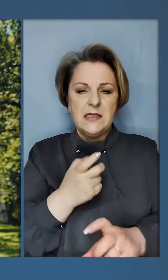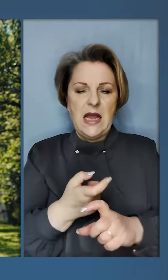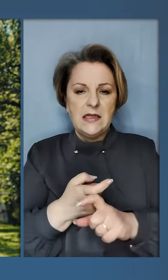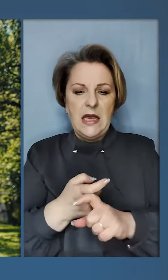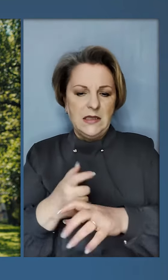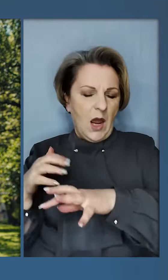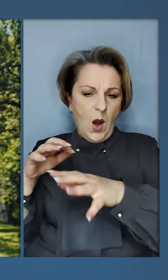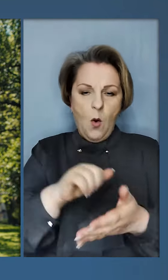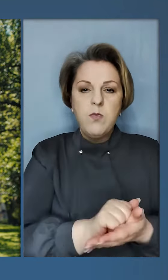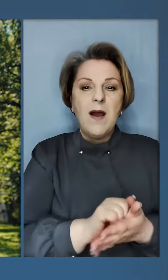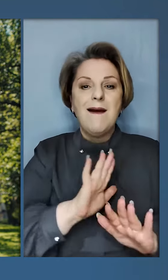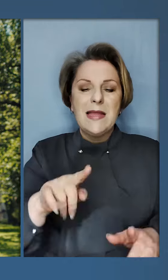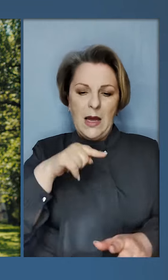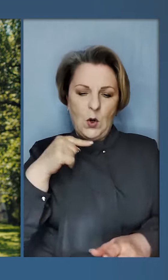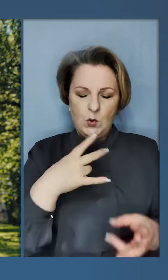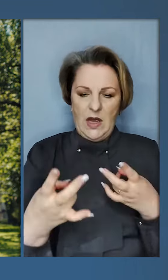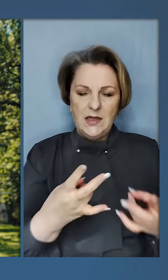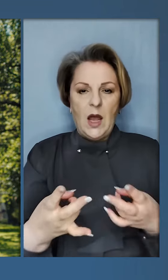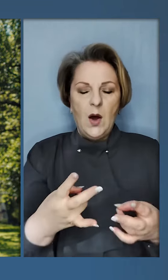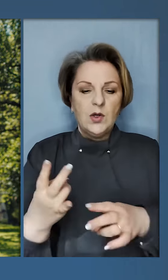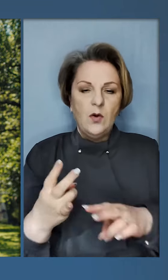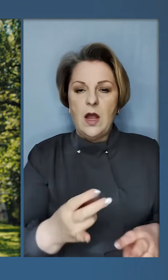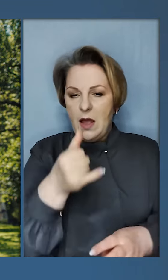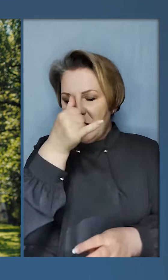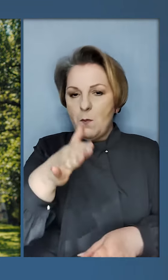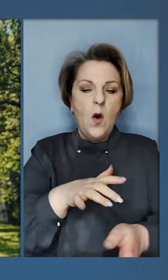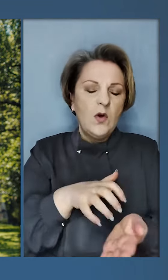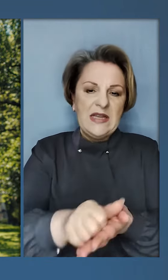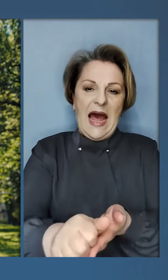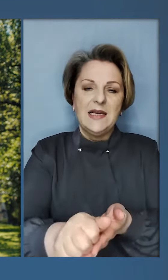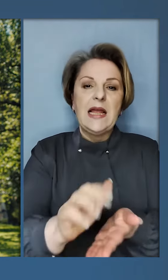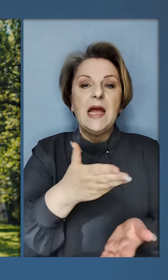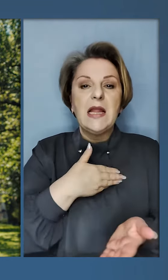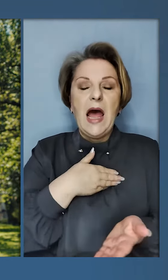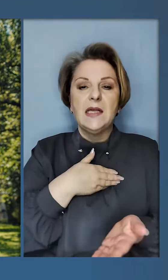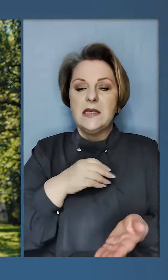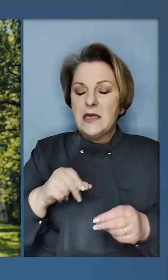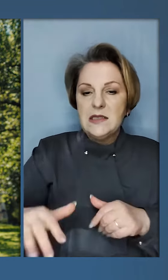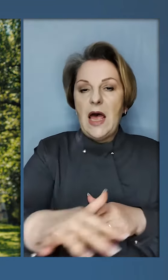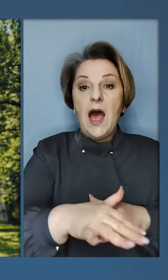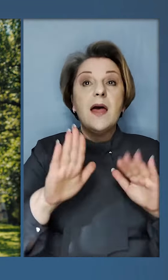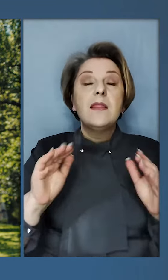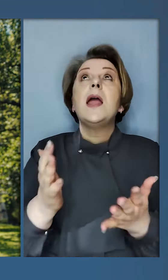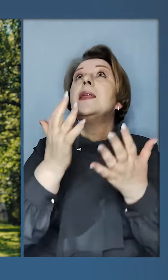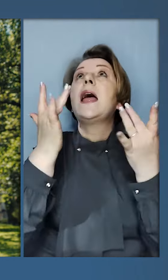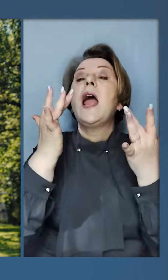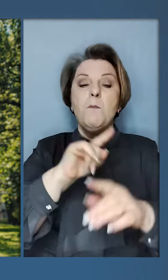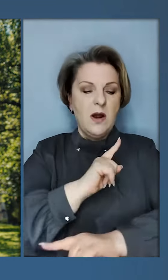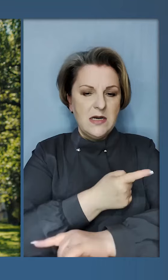нацистська окупація, ні російський терор не зможуть стерти нас з лиця землі.